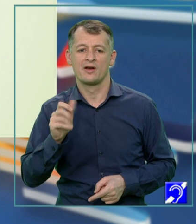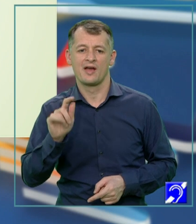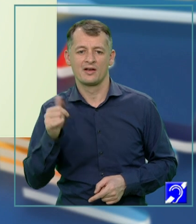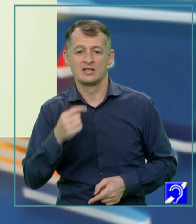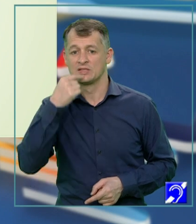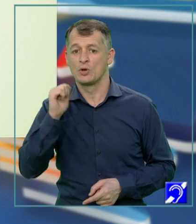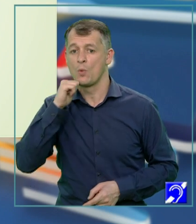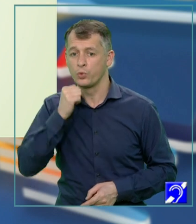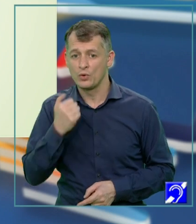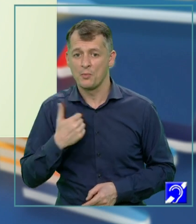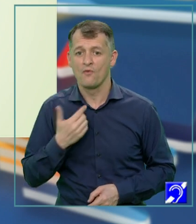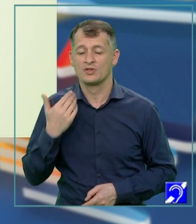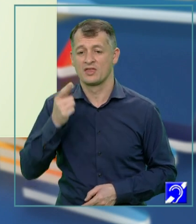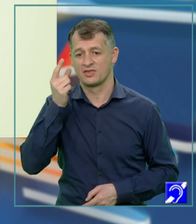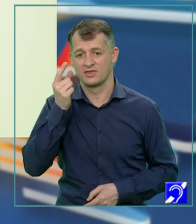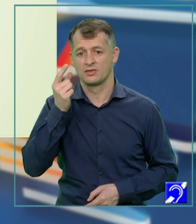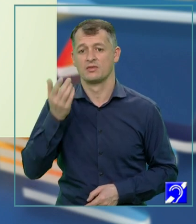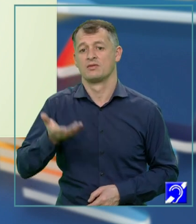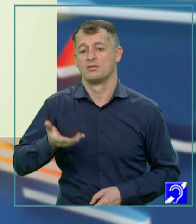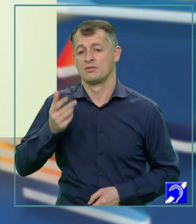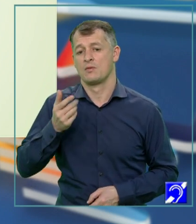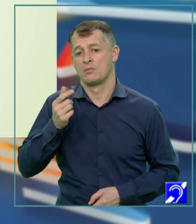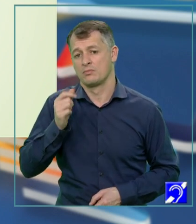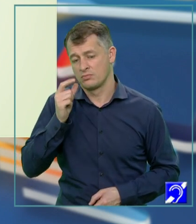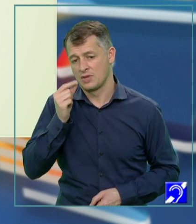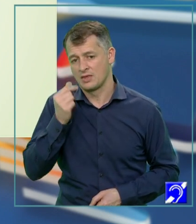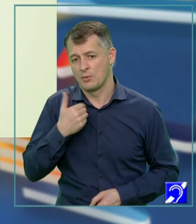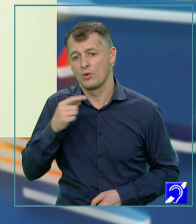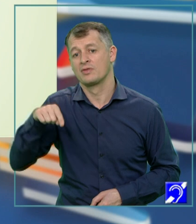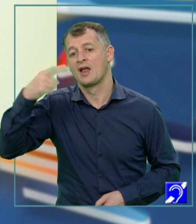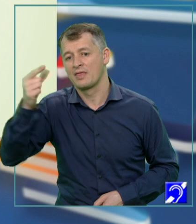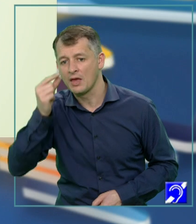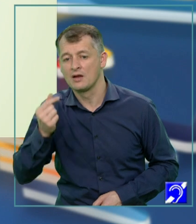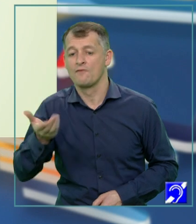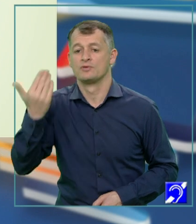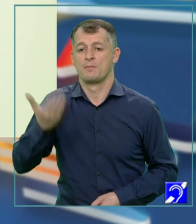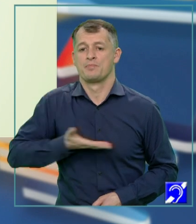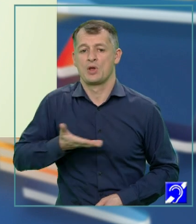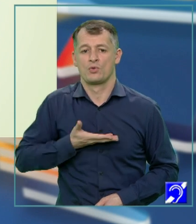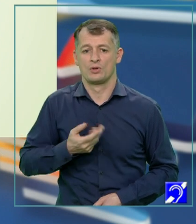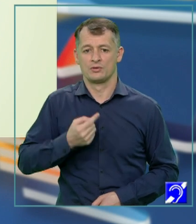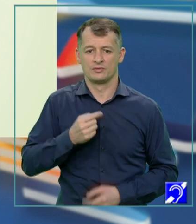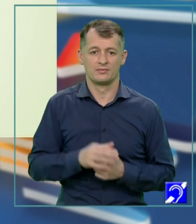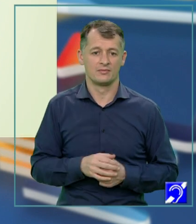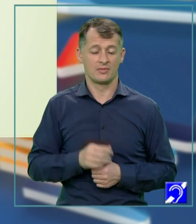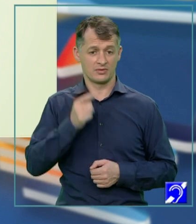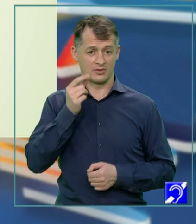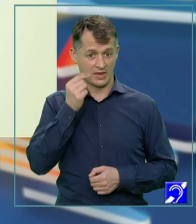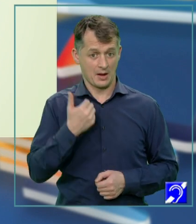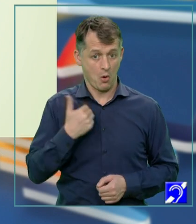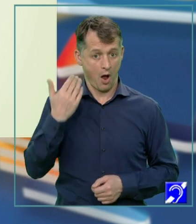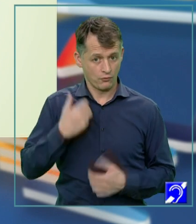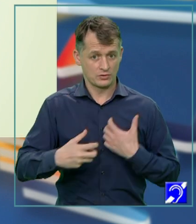actor, iar tatăl meu a fost actor, i-a adevărat numai vreo trei ani, între 1919 și 1912, la Teatrul Național din